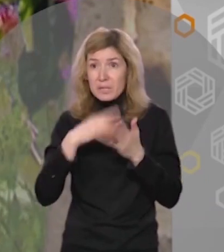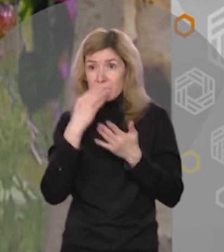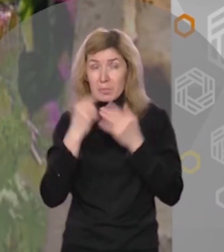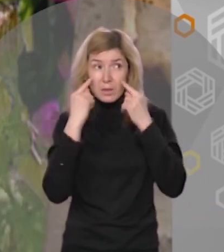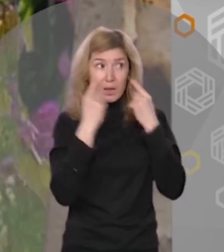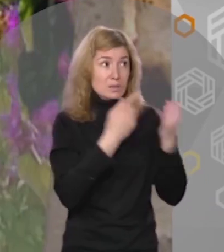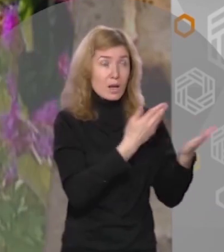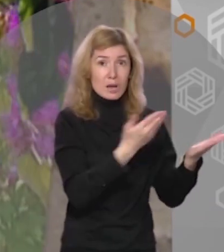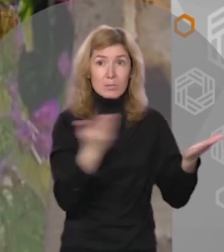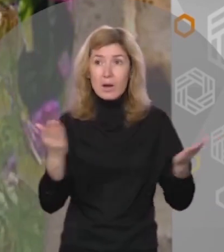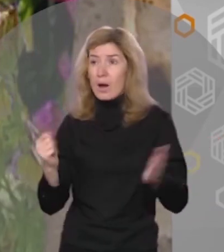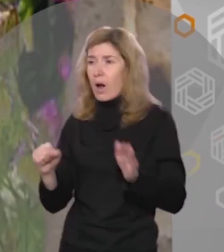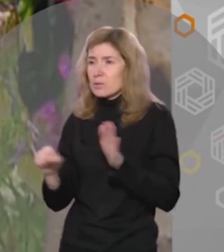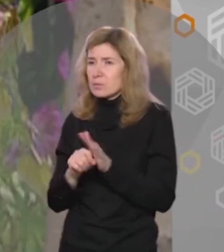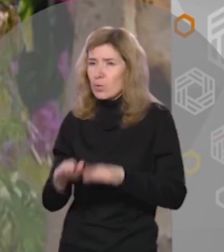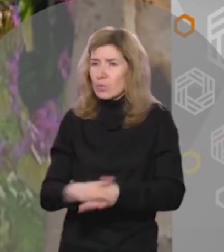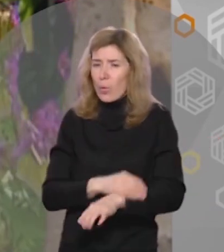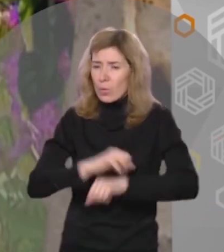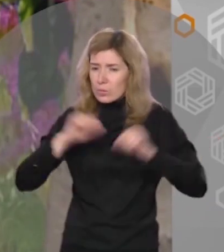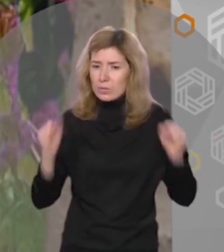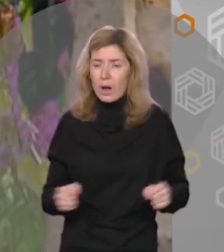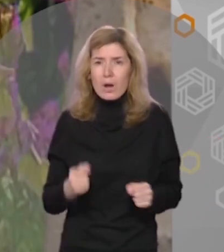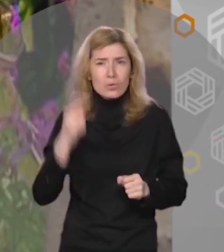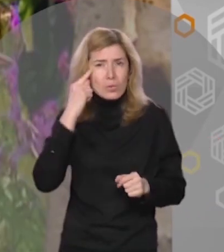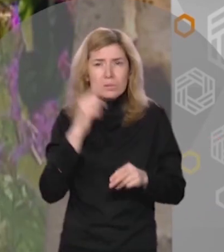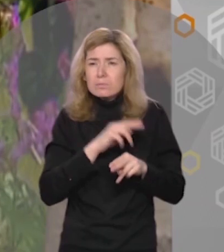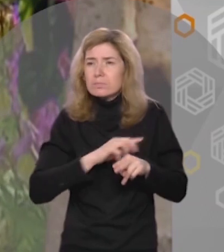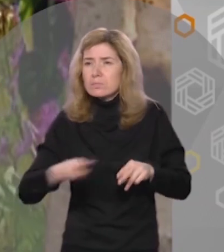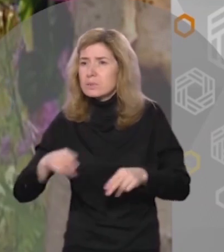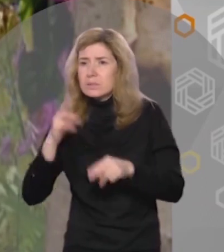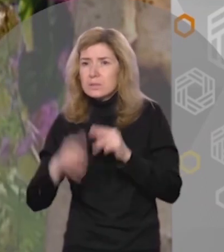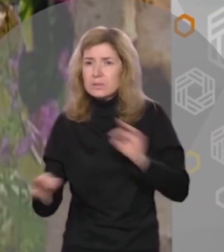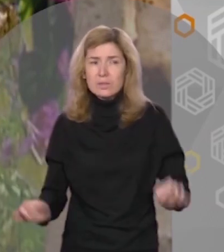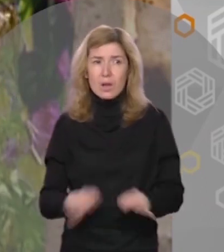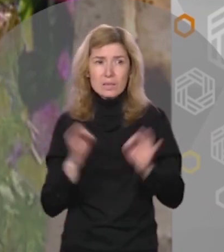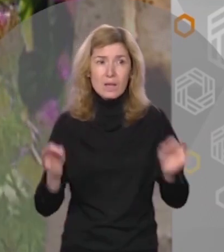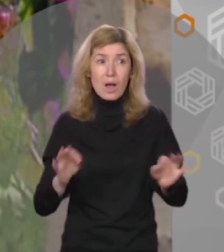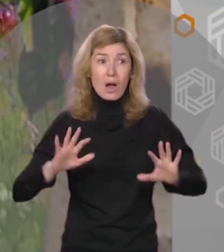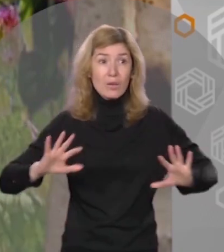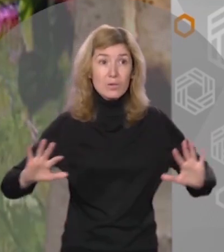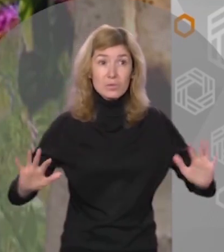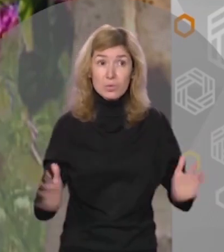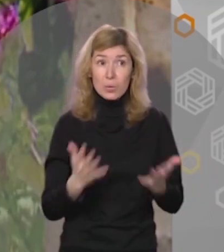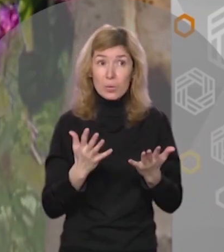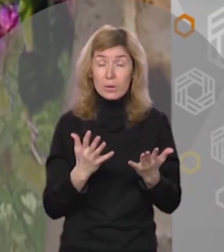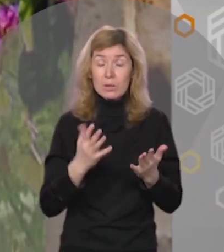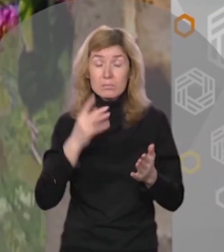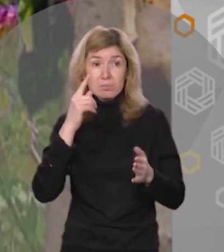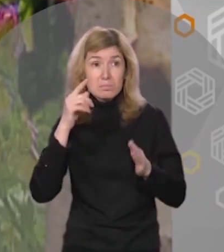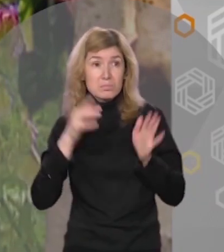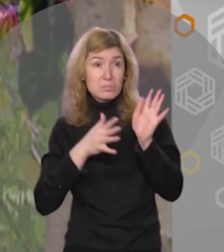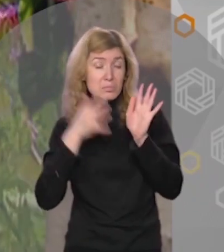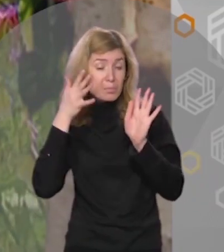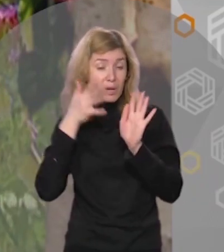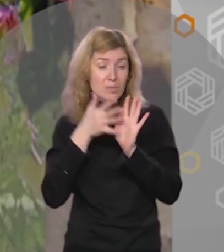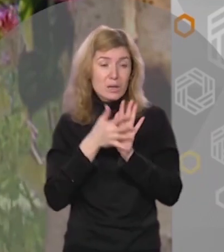Уж как долго лютовала зима Казалось, конца ей не будет А тут вдруг сквозь ветви деревьев пробились